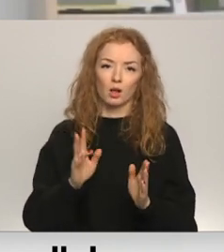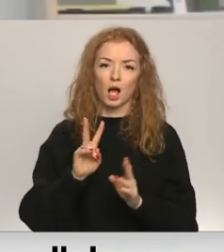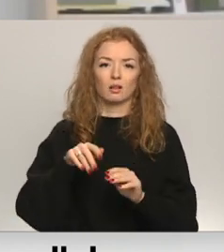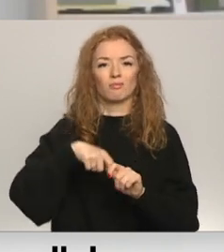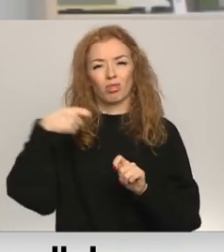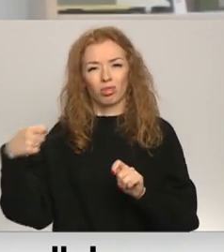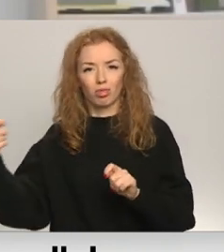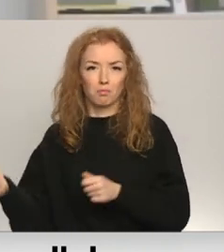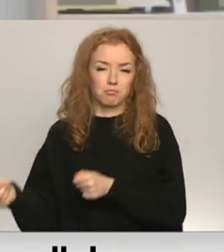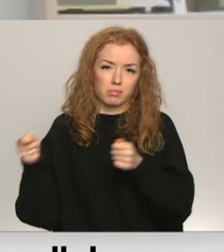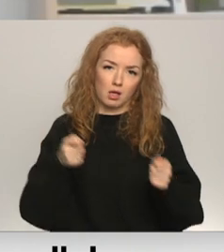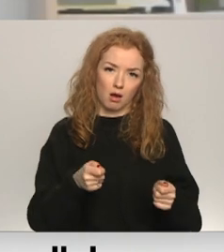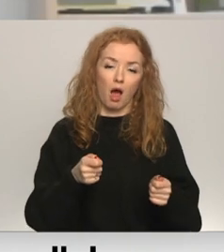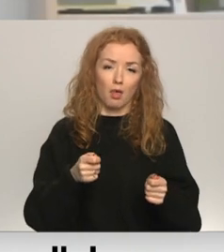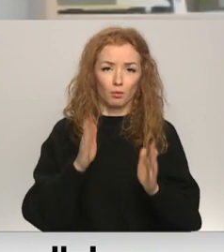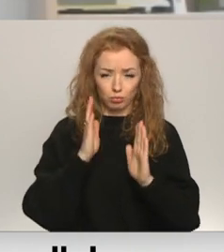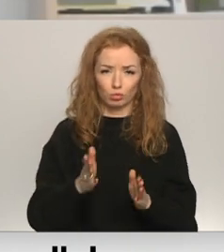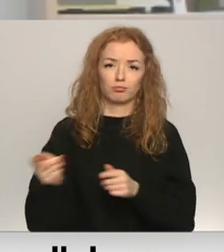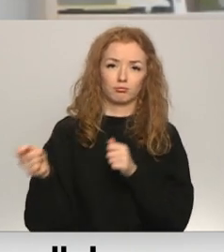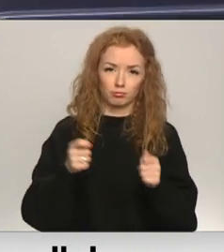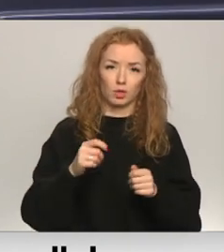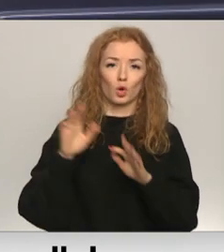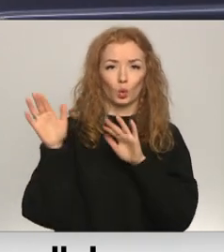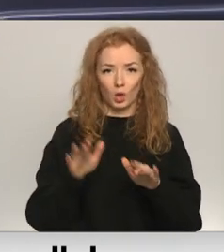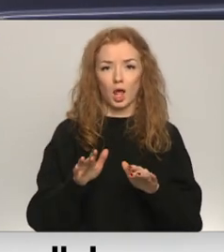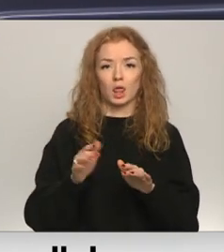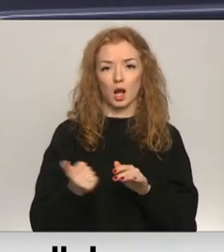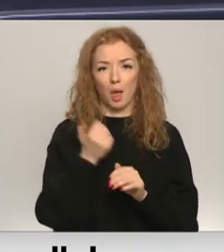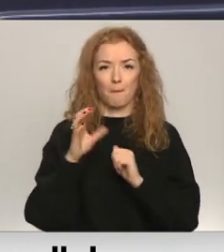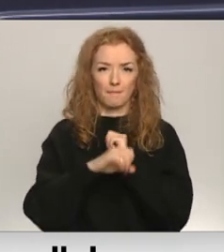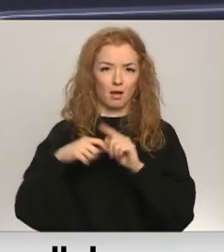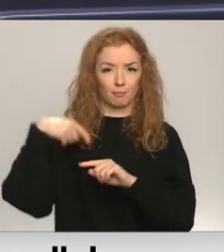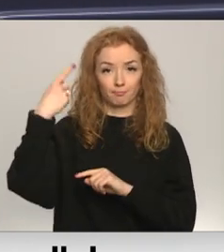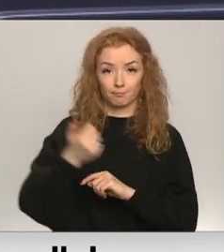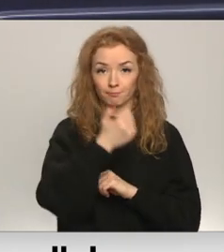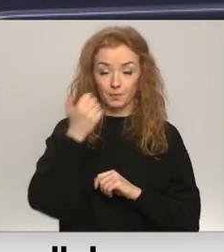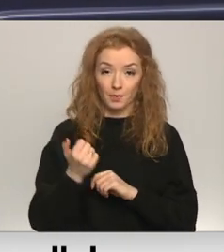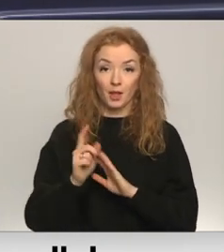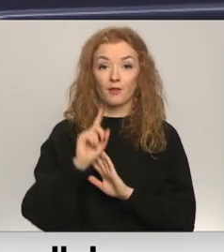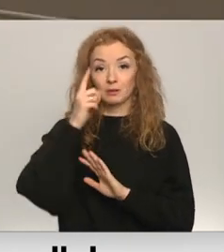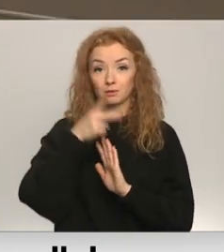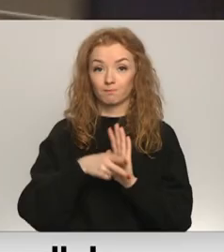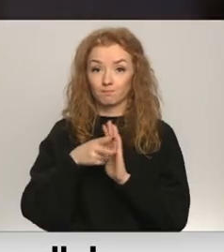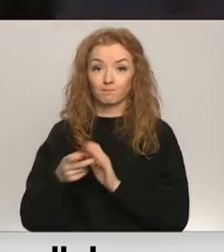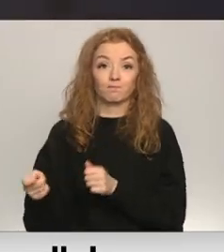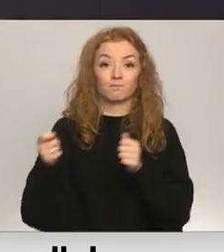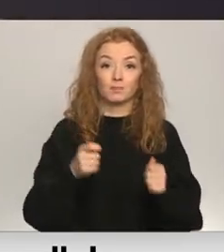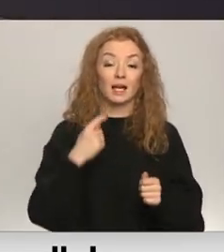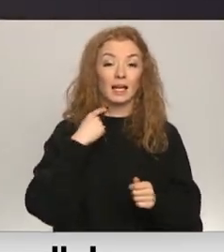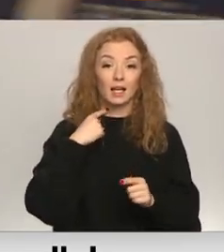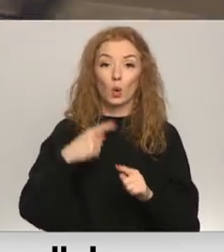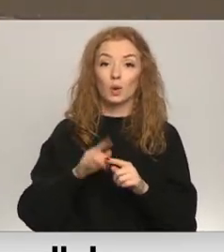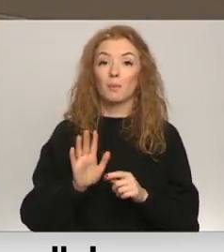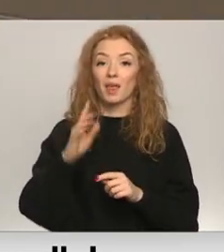kas ir paredzēta uz rudenas pusi uz gada beigām. Vispirms jaunie vilciene tiks ieviesta Rīgas un Pierīgas dzelceļa